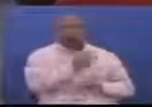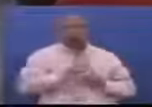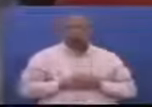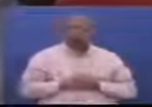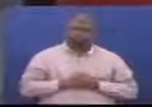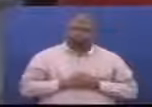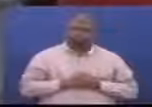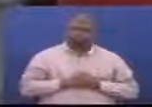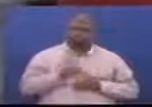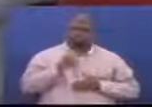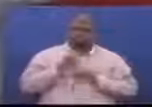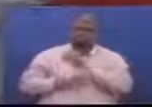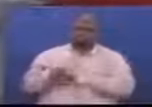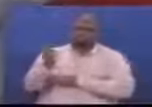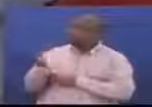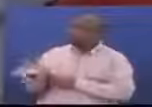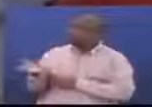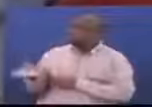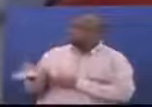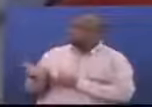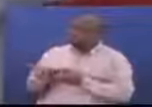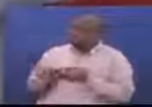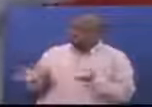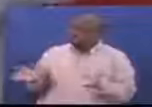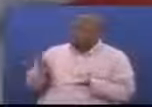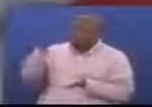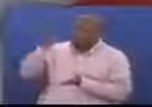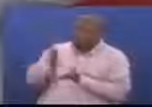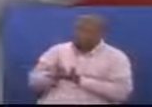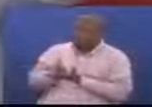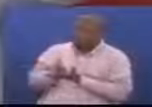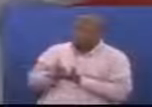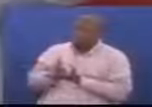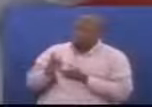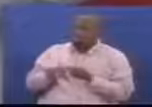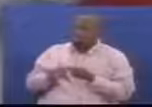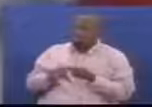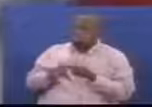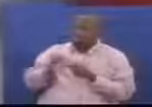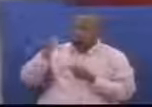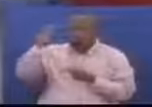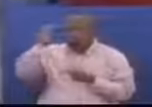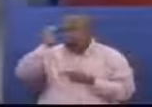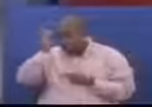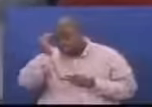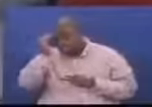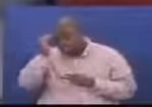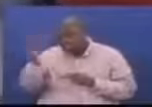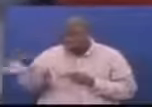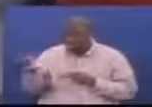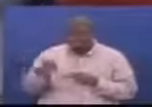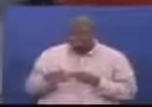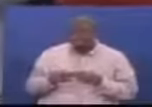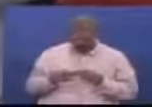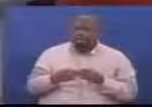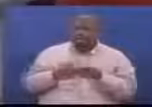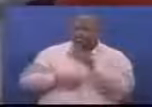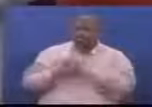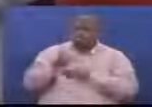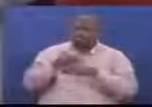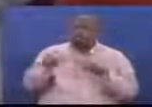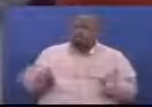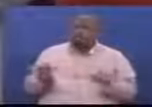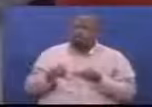Viongozi hamna monopoly right ya wisdom Viongozi hawana monopoly